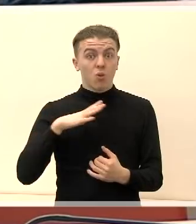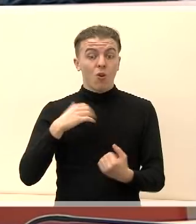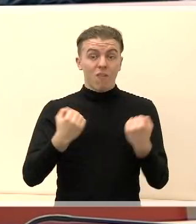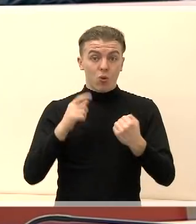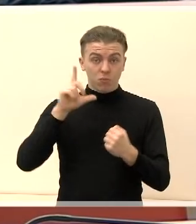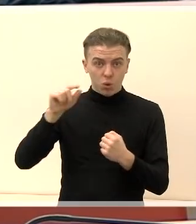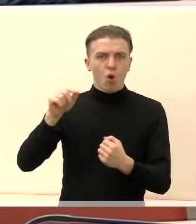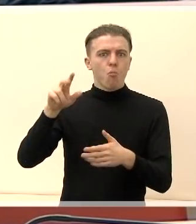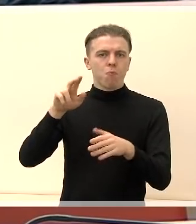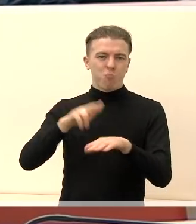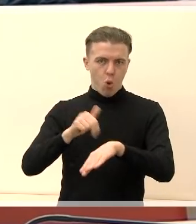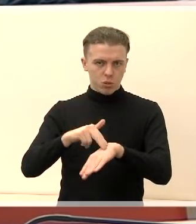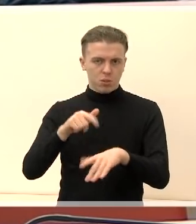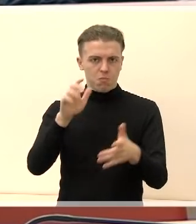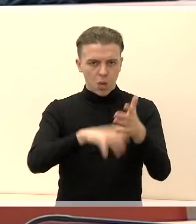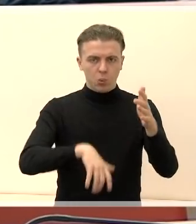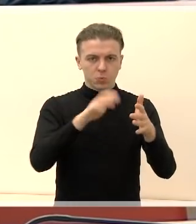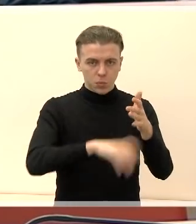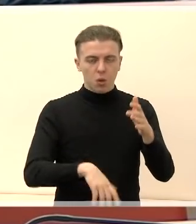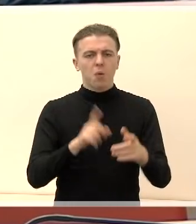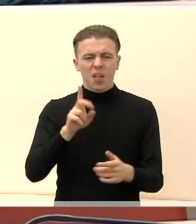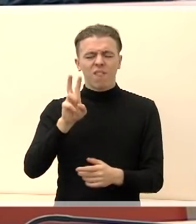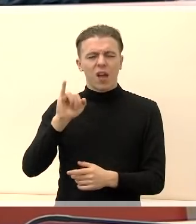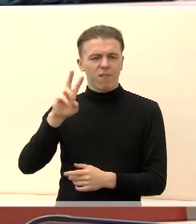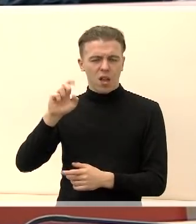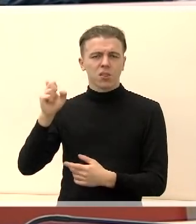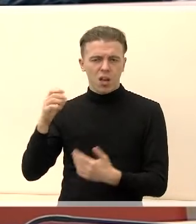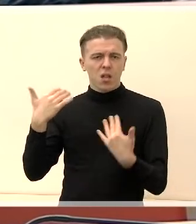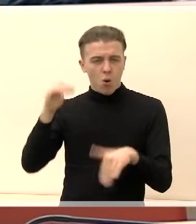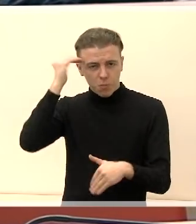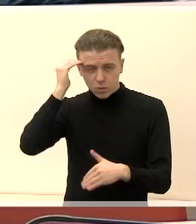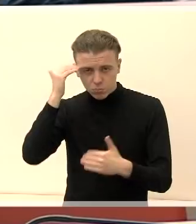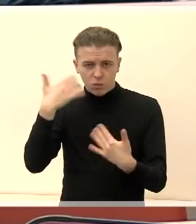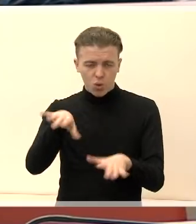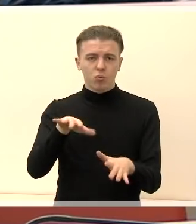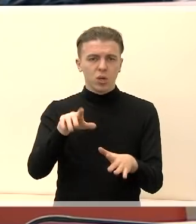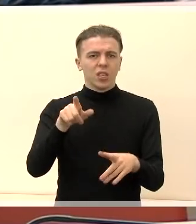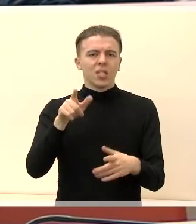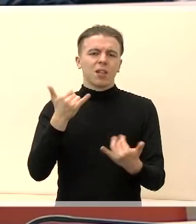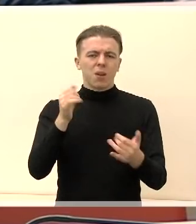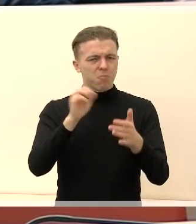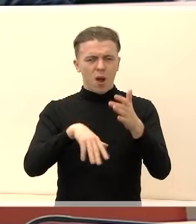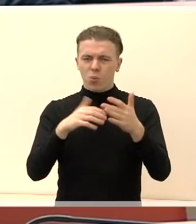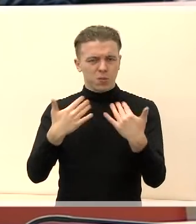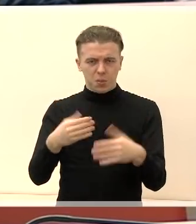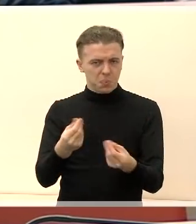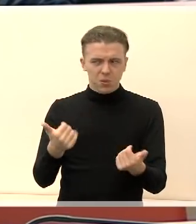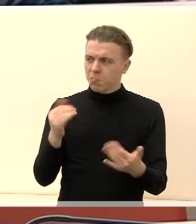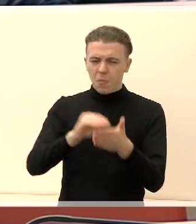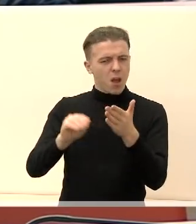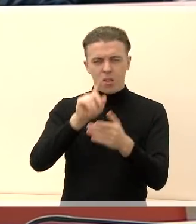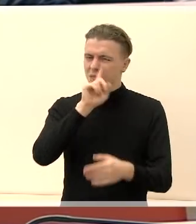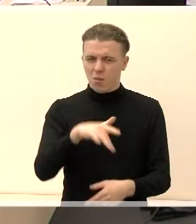pradėjau bausti. Bet kiek aš žinau, tai Vaivadas tvarki tos reikalus ir pagražinau tas baudas ir neturėtų tas dalykas kartuotis.